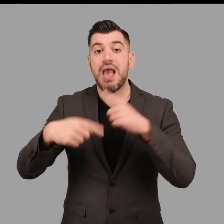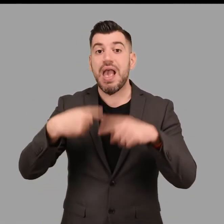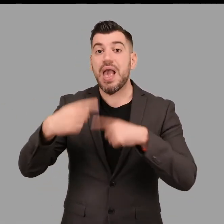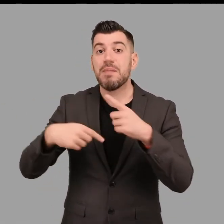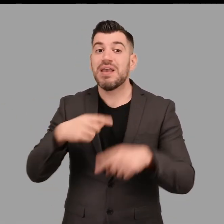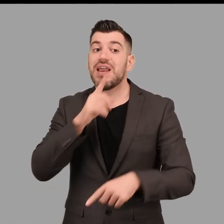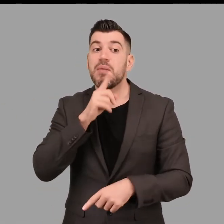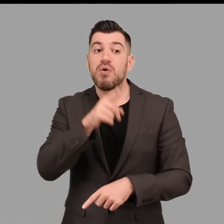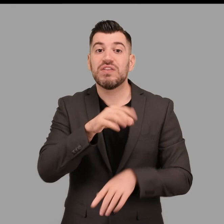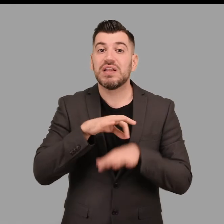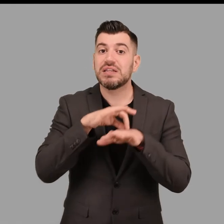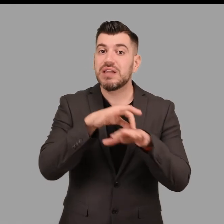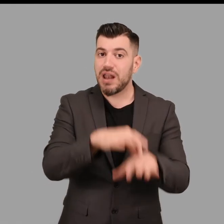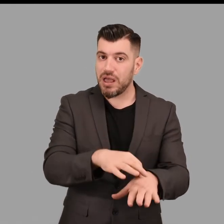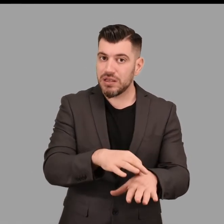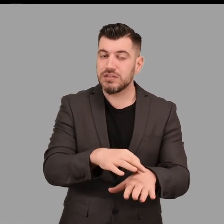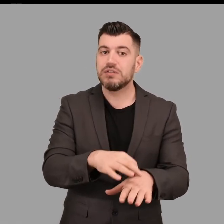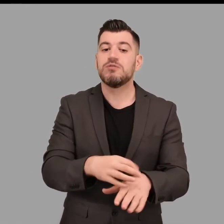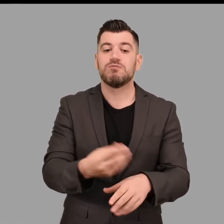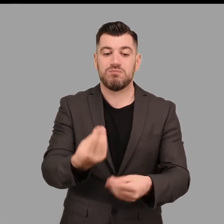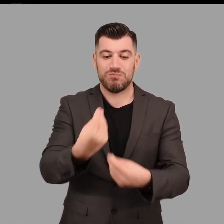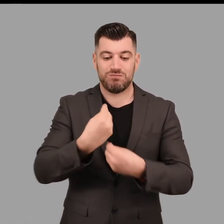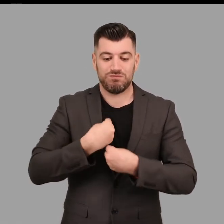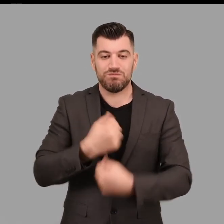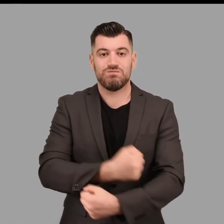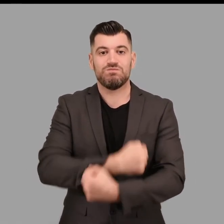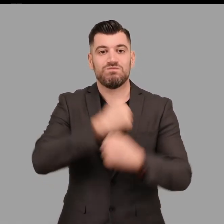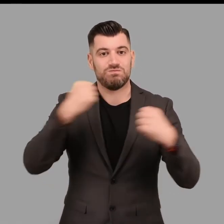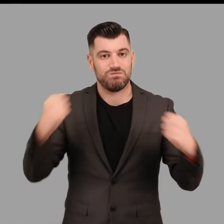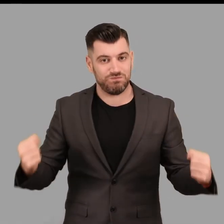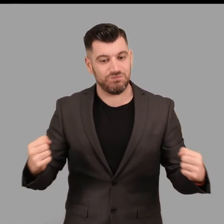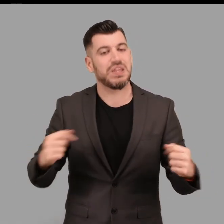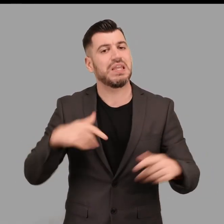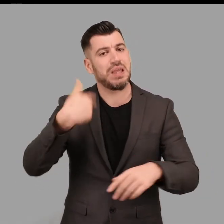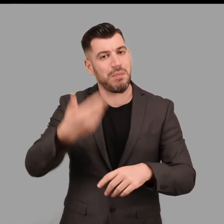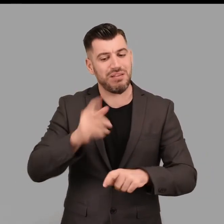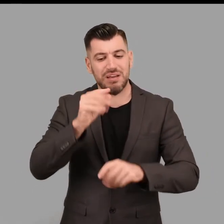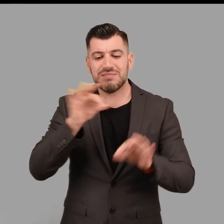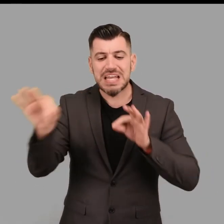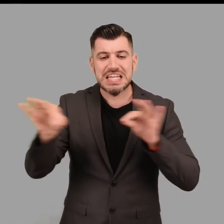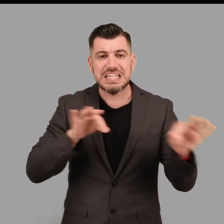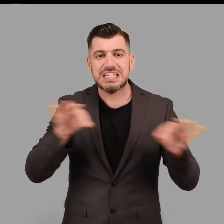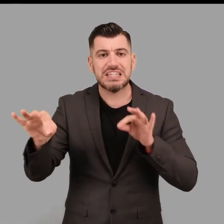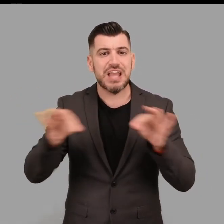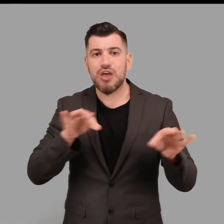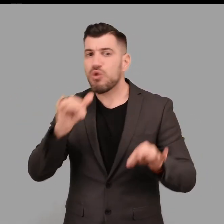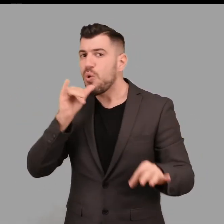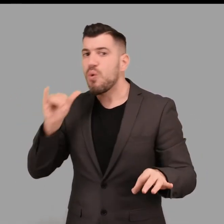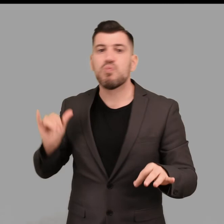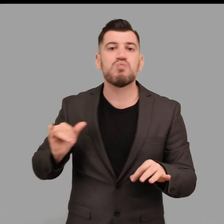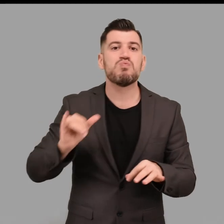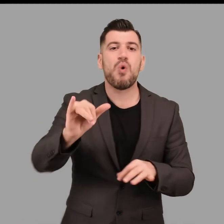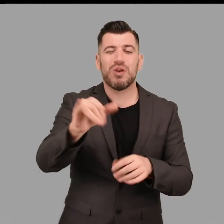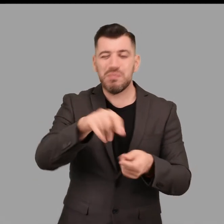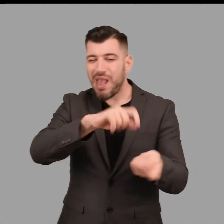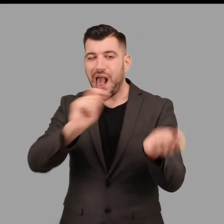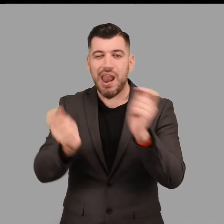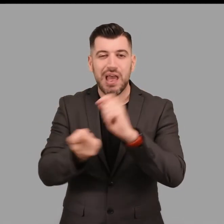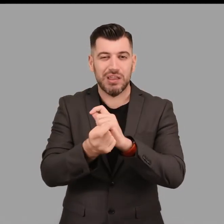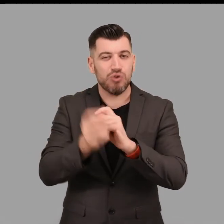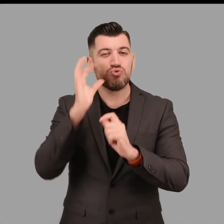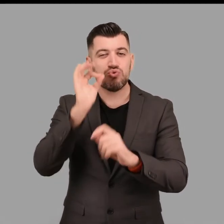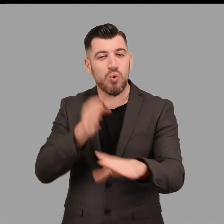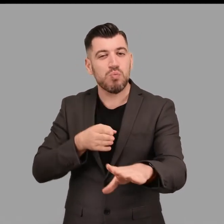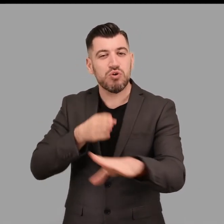να δούμε αν και σε ποιο βαθμό μπορεί να ανταποκριθεί στις ανάγκες των επισκεπτών του Οι εμπειρίες που αποκομήσαμε από την πιλωτική αυτή απτική περιήγηση